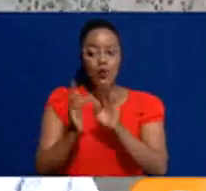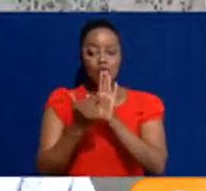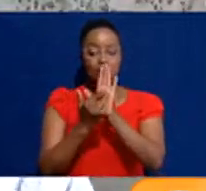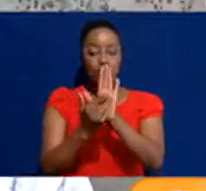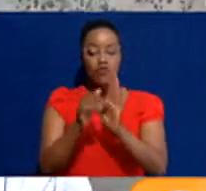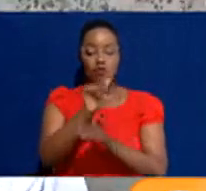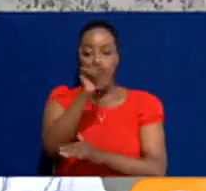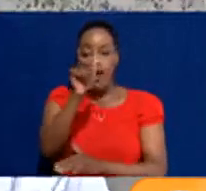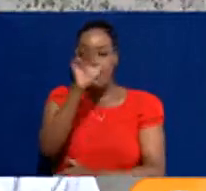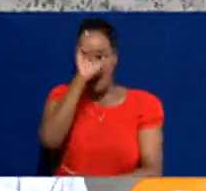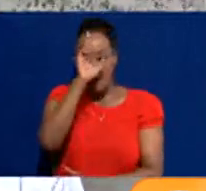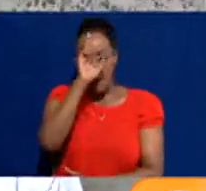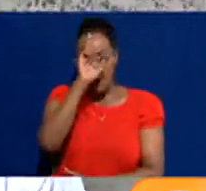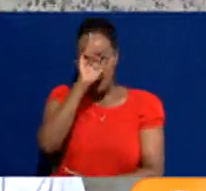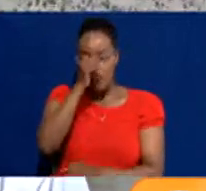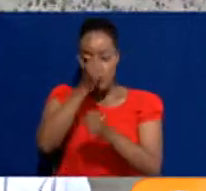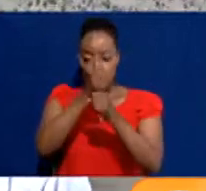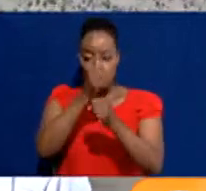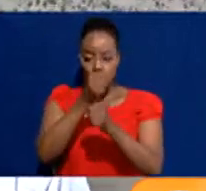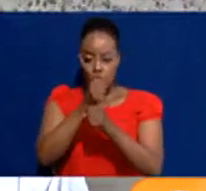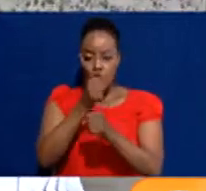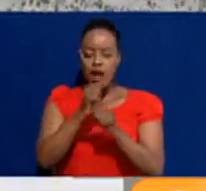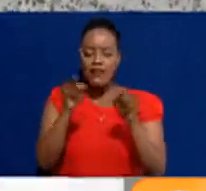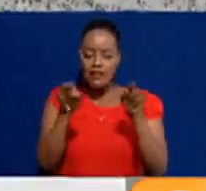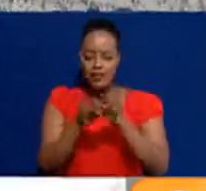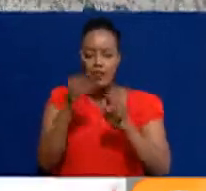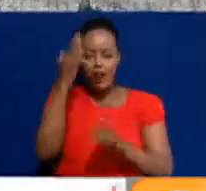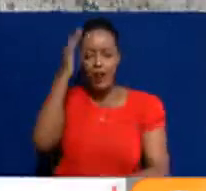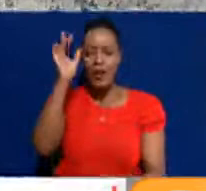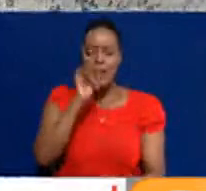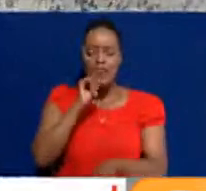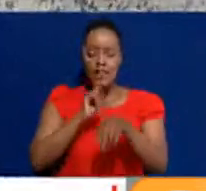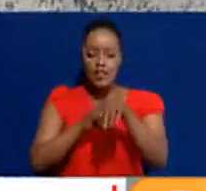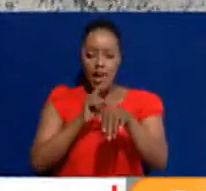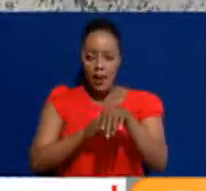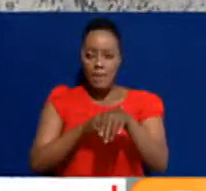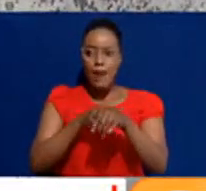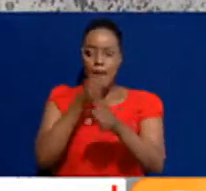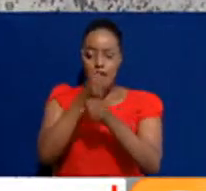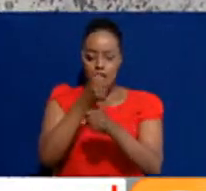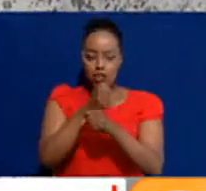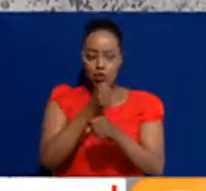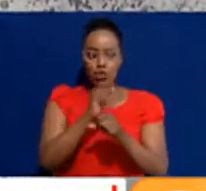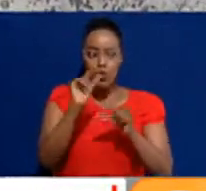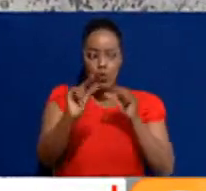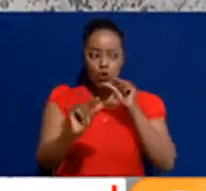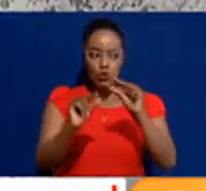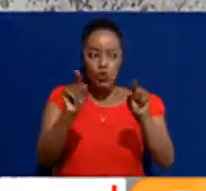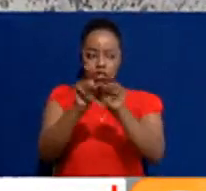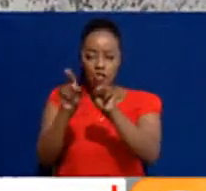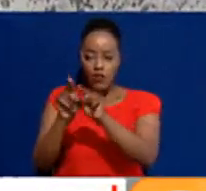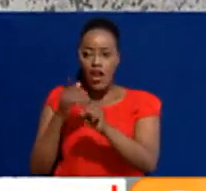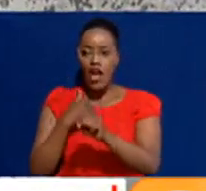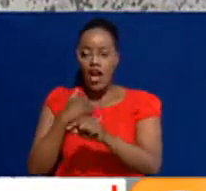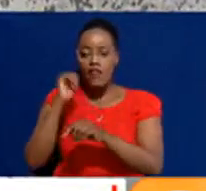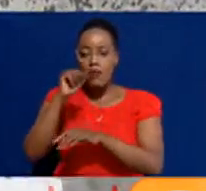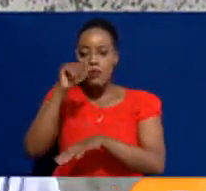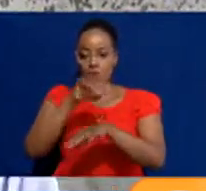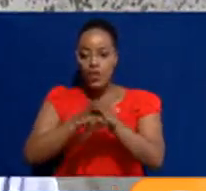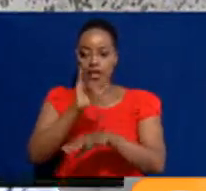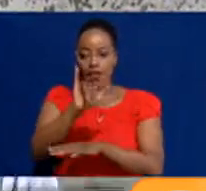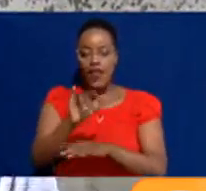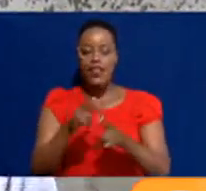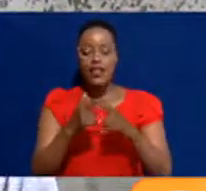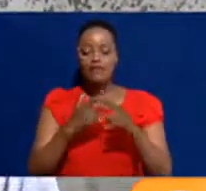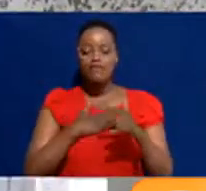kwa maafisa wengine, ofanya kazi wakijua, nikifanya kupitilia hapa kiasi, nindi uche njenta pata. So,